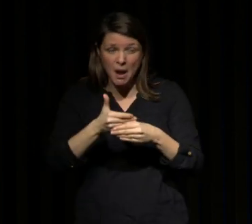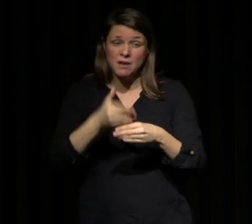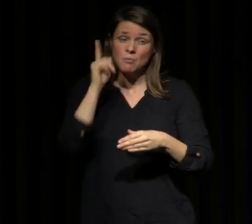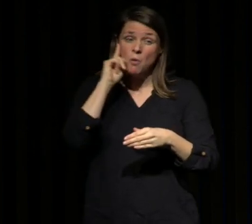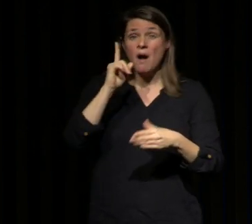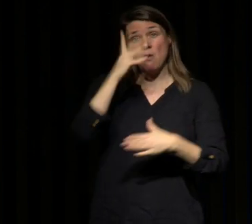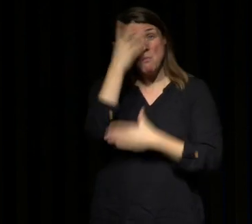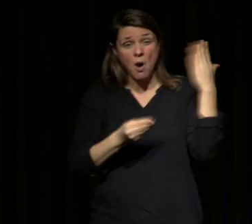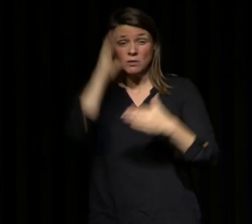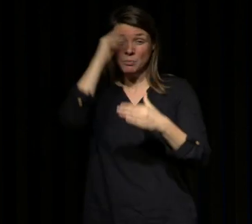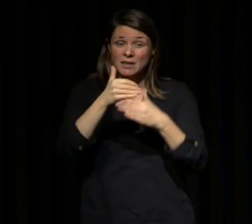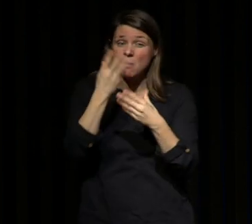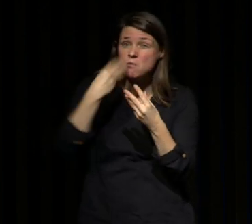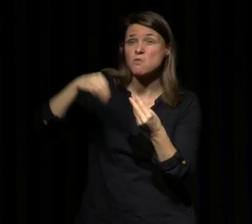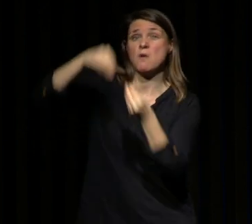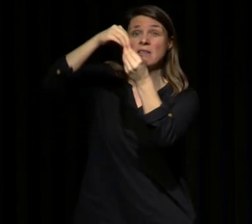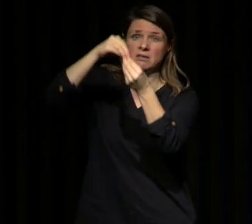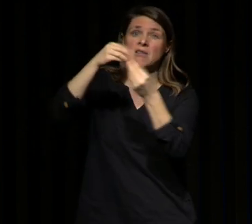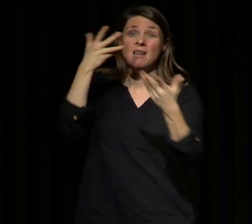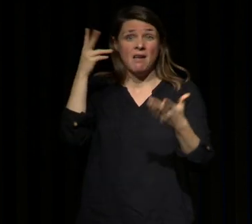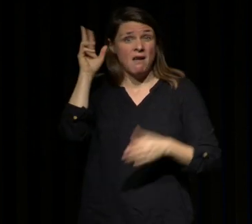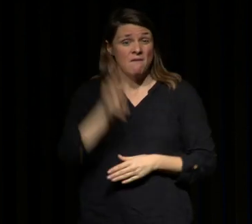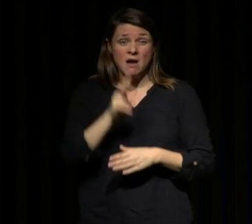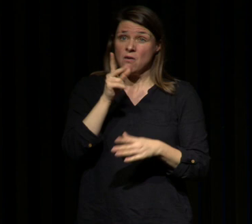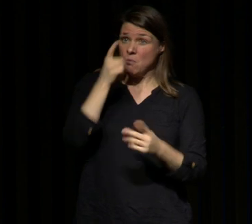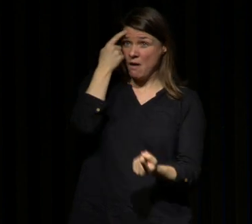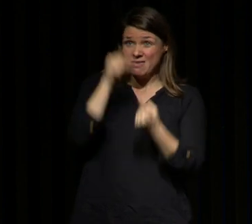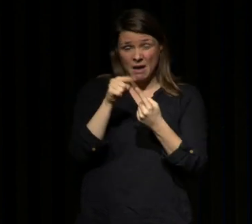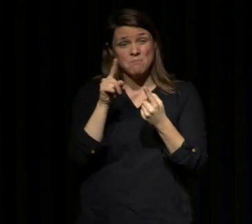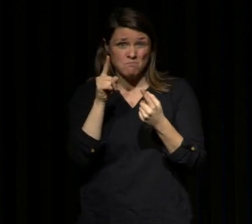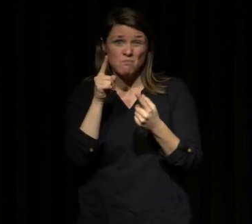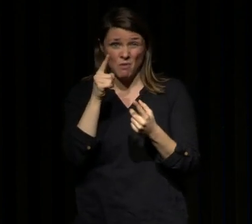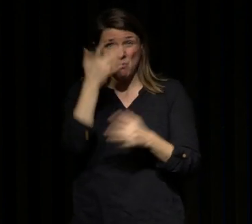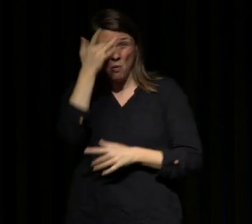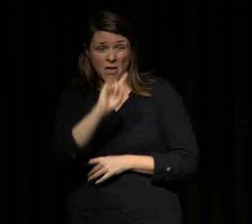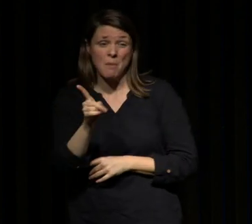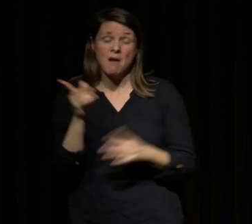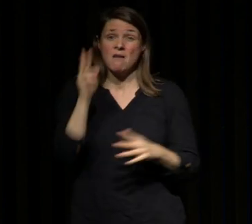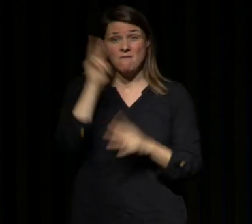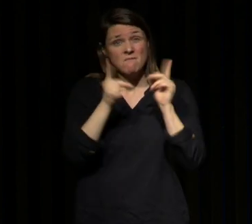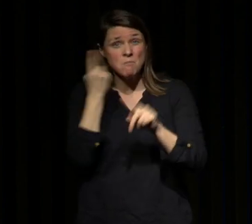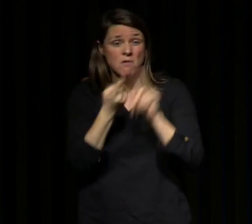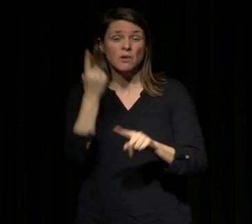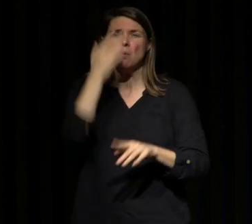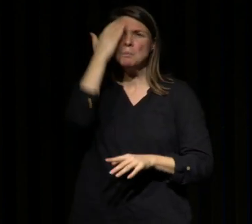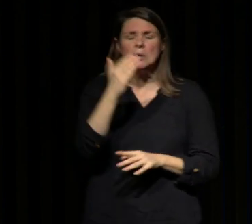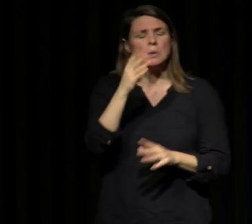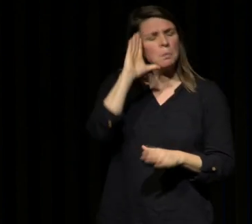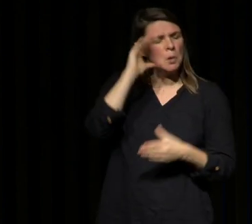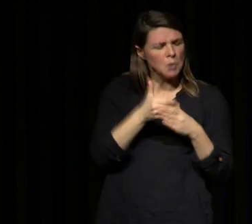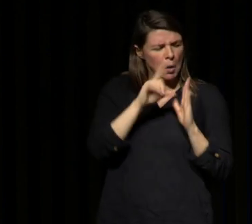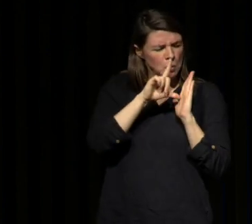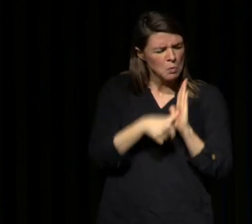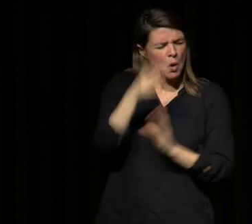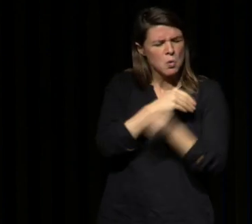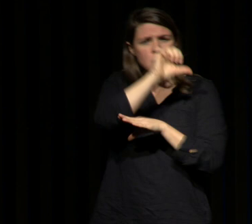cumulative. Et c'est une notion qui est très peu connue et qui est extrêmement importante. On a l'impression que si on dort une demi-heure ou une heure de moins dans